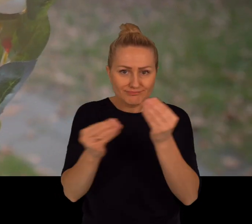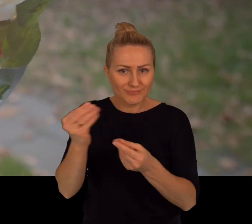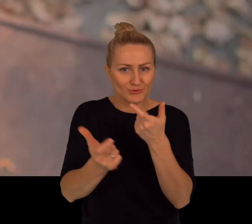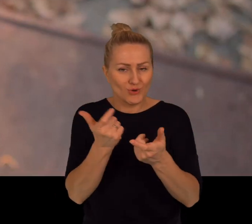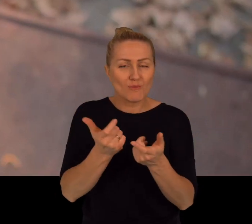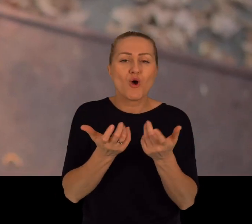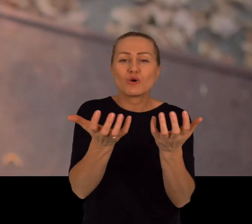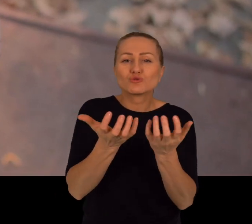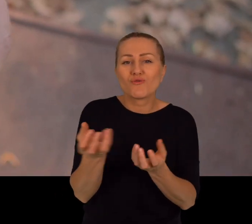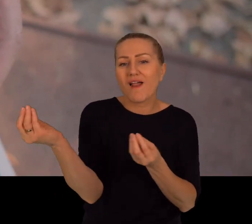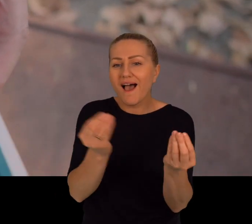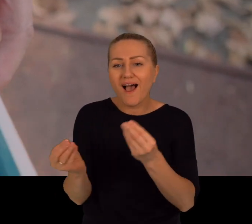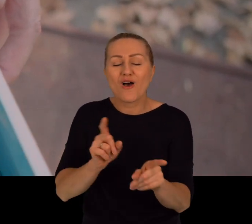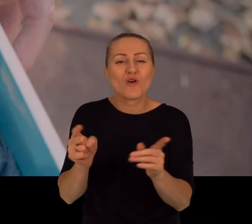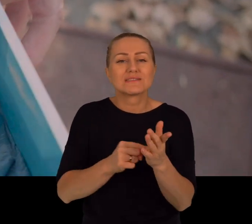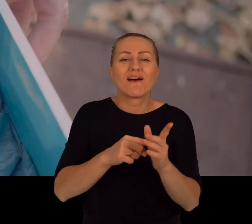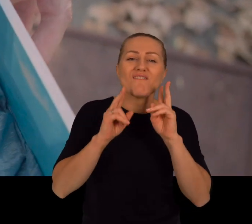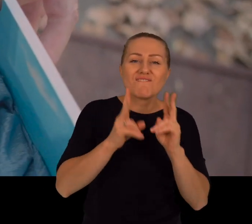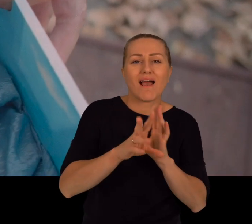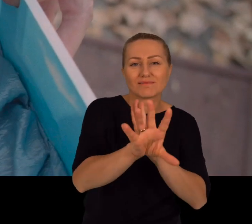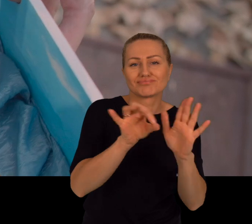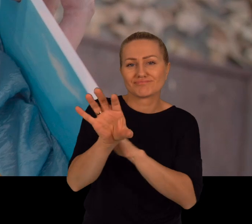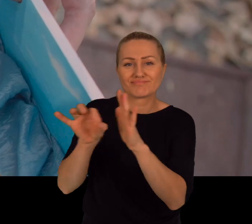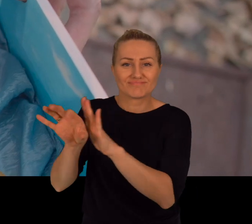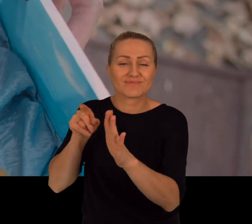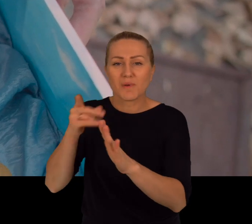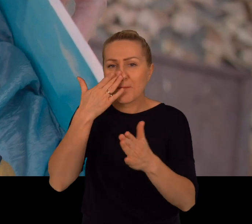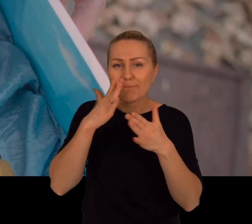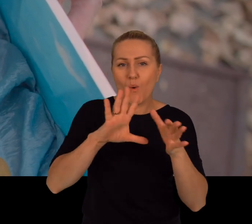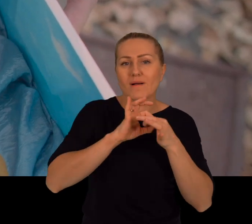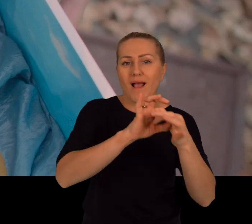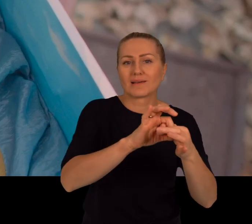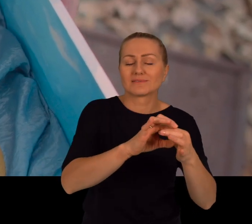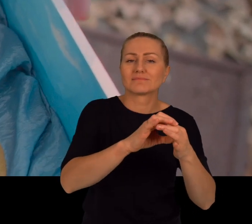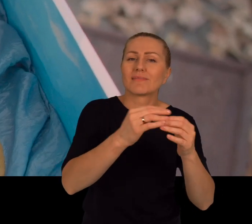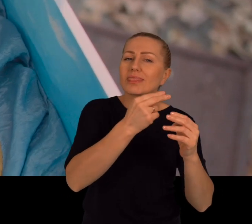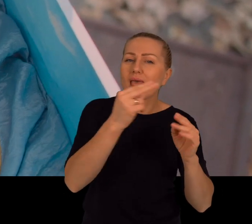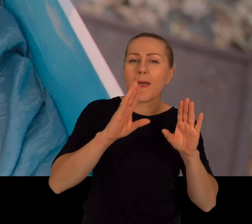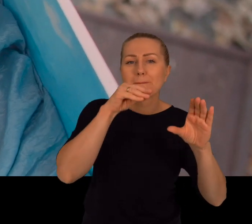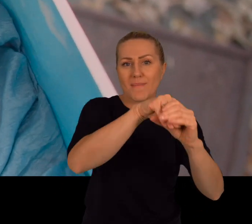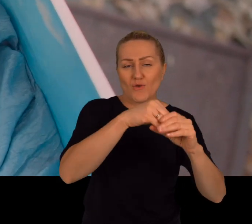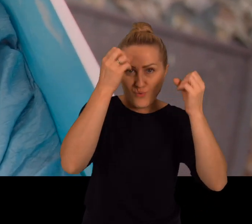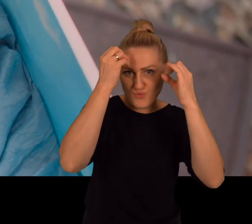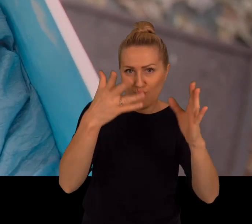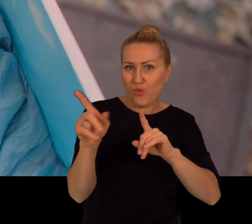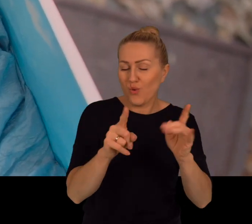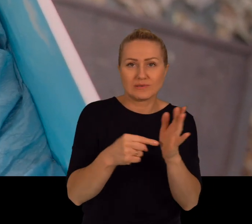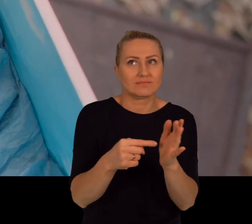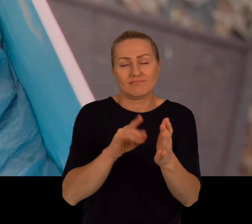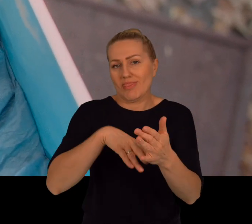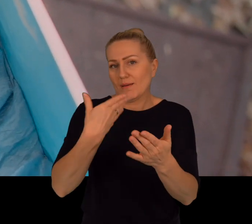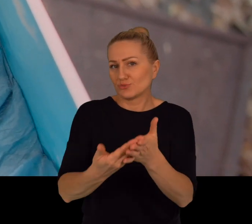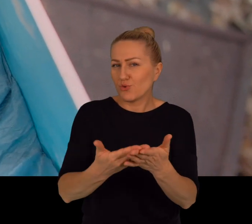szufladki. A te szufladki to są tak zwane artefakty, które reprezentują motywy w